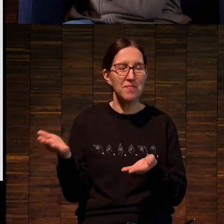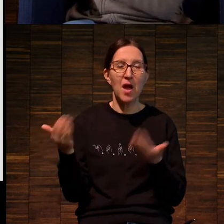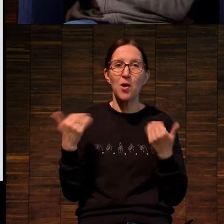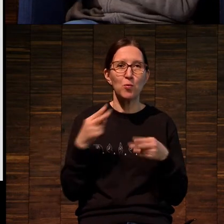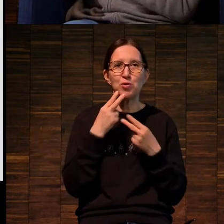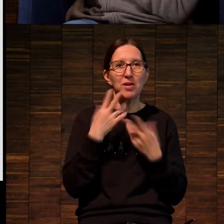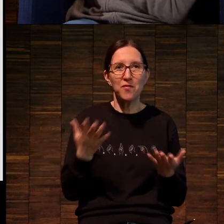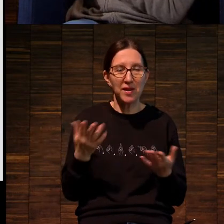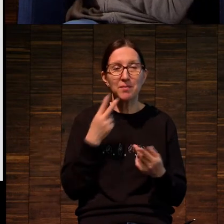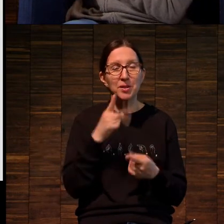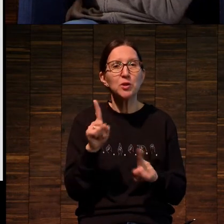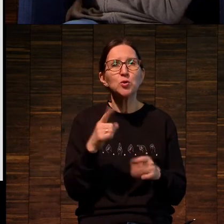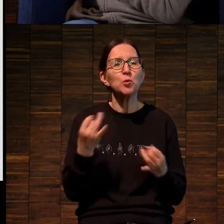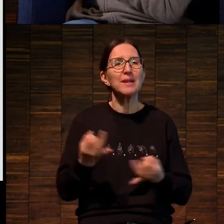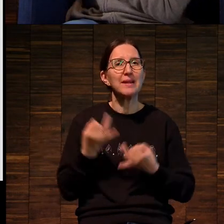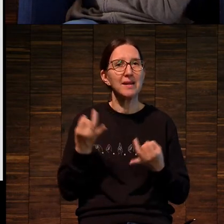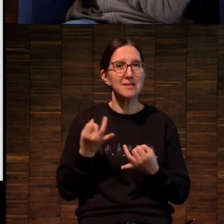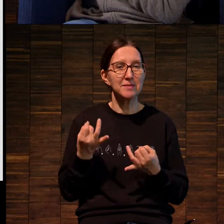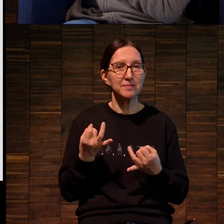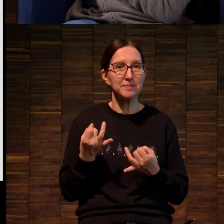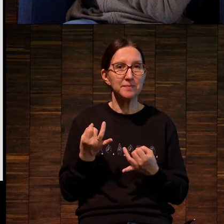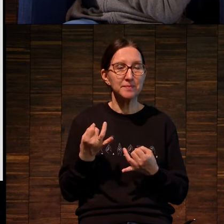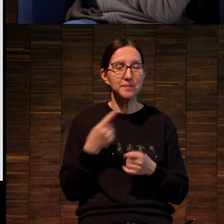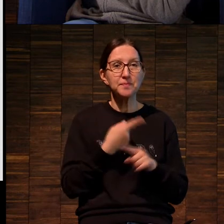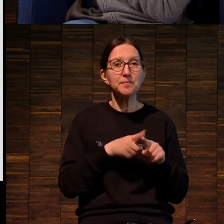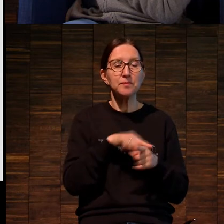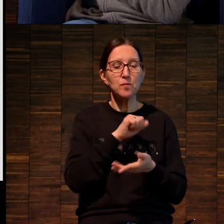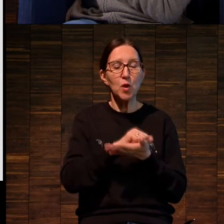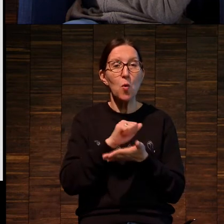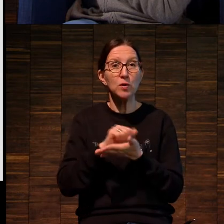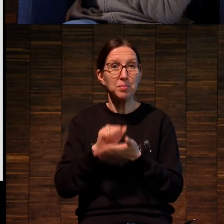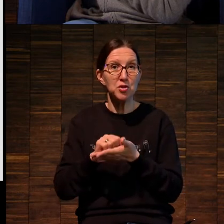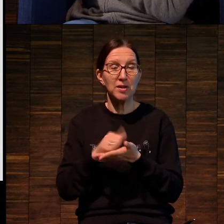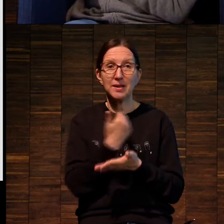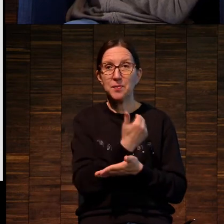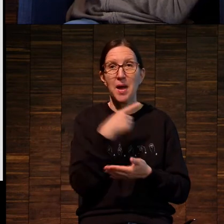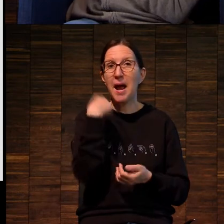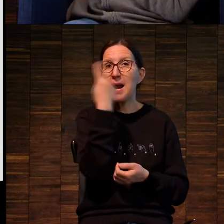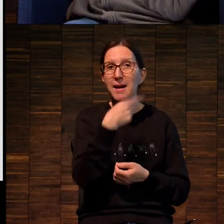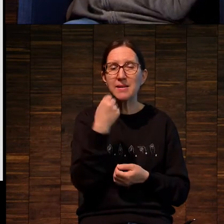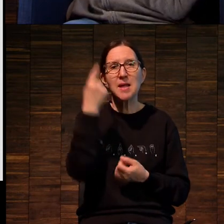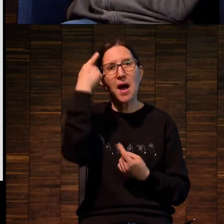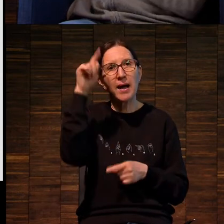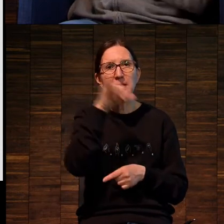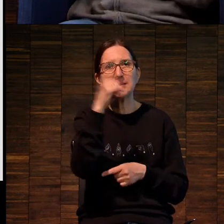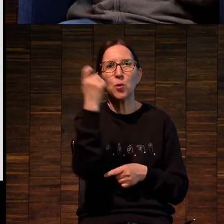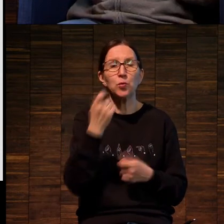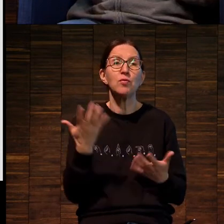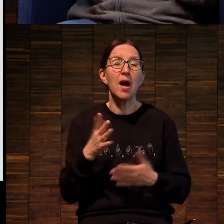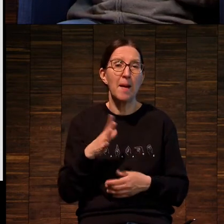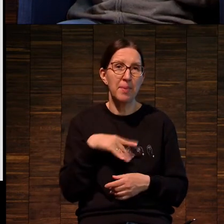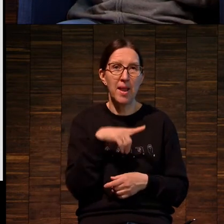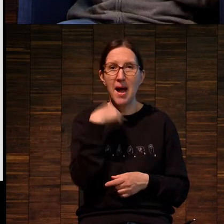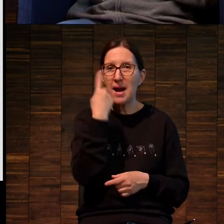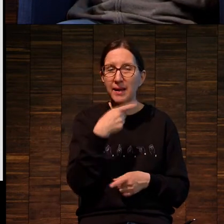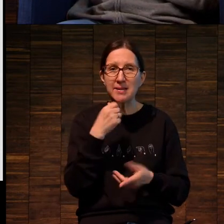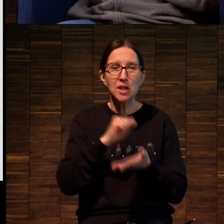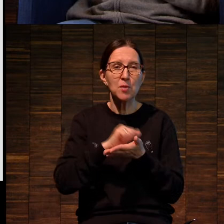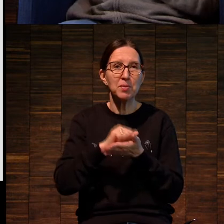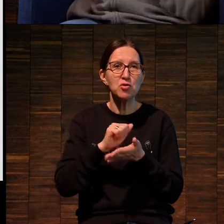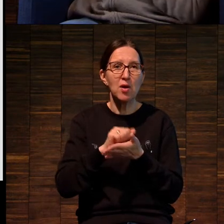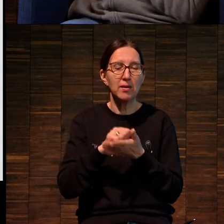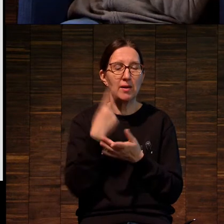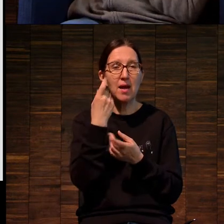видно. Здесь интересный момент, что это отпечатки, когда эти лица... Идея была в том, что эти лица напечатаны в несколько